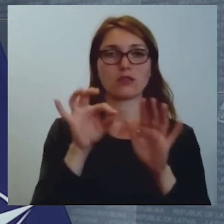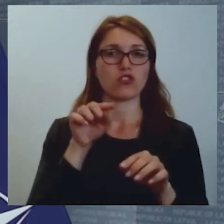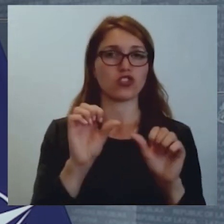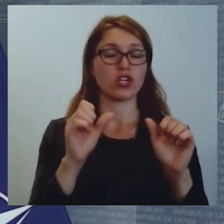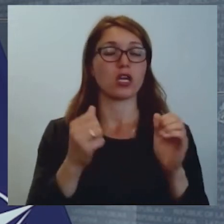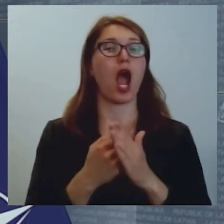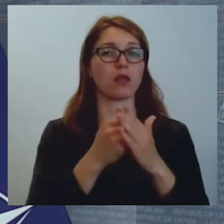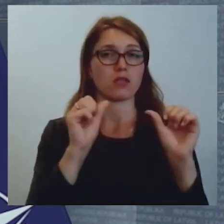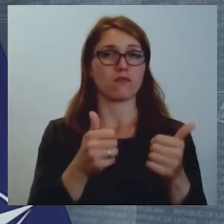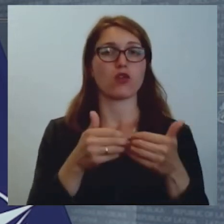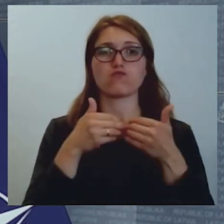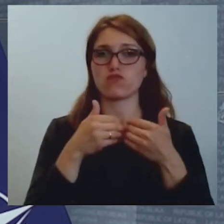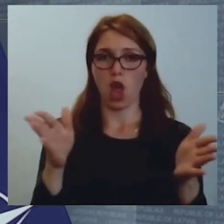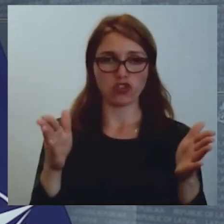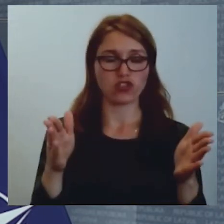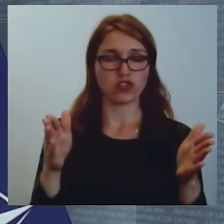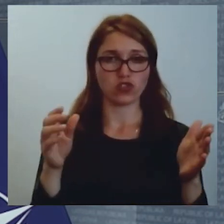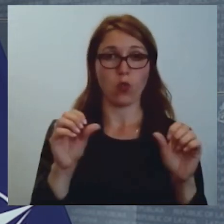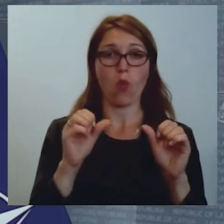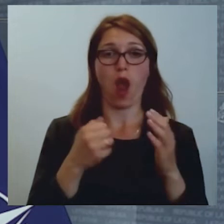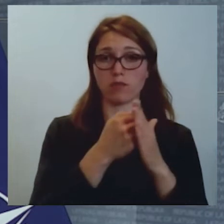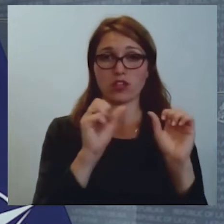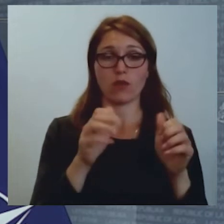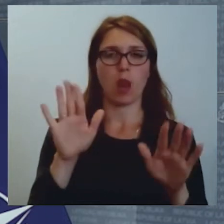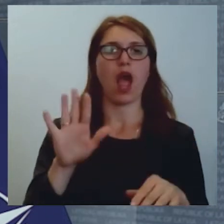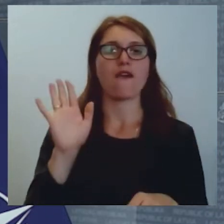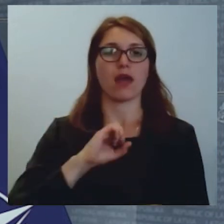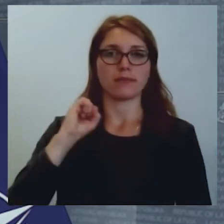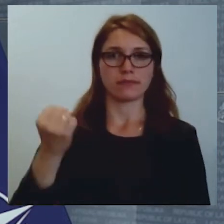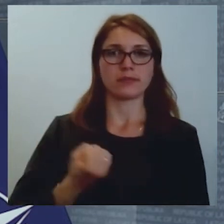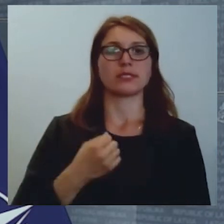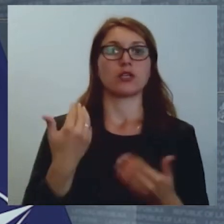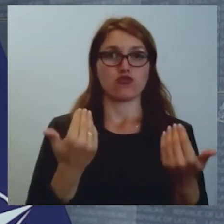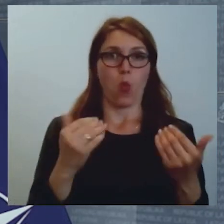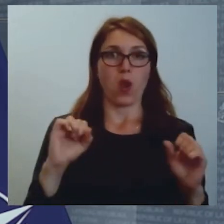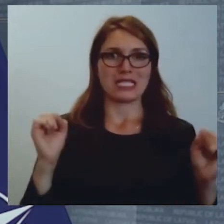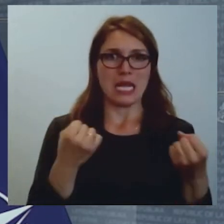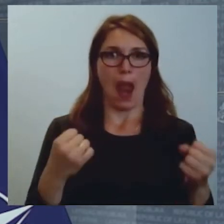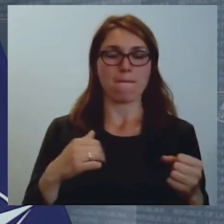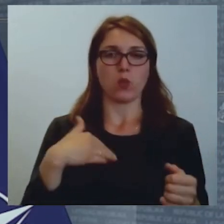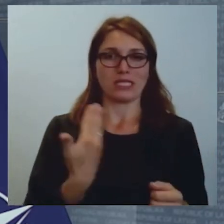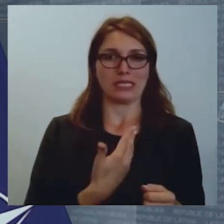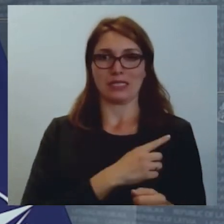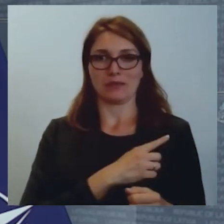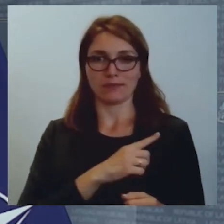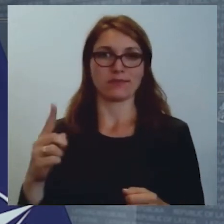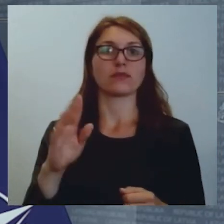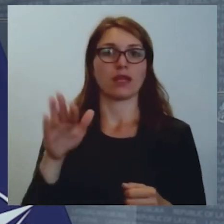plašu atbalsta veidu, lai varētu pārziemot šo ziemu, lai varētu sagatavoties